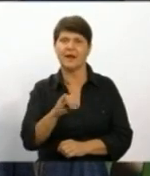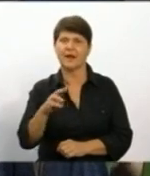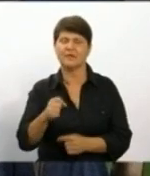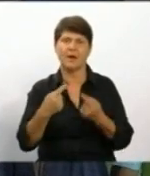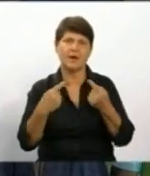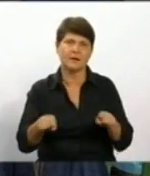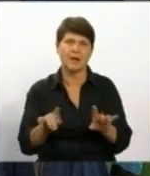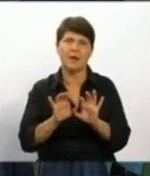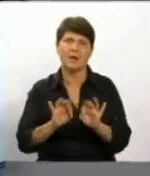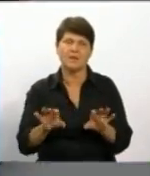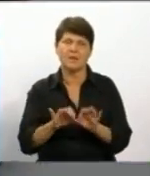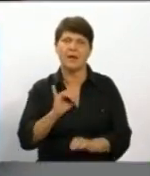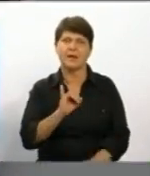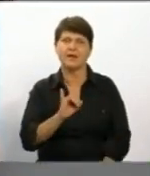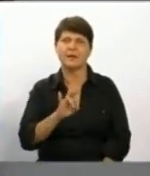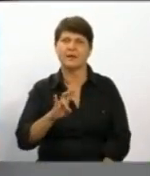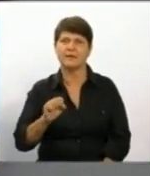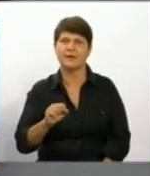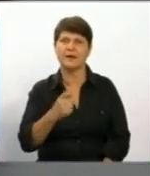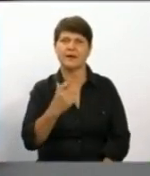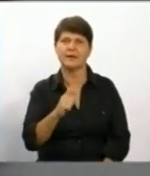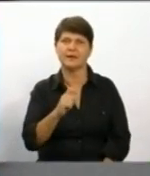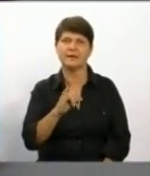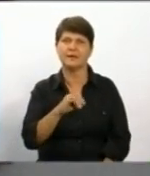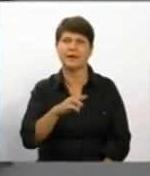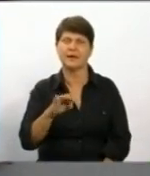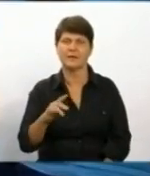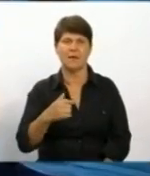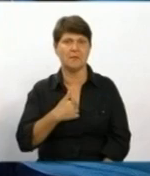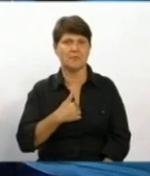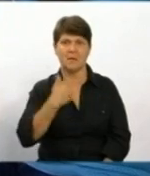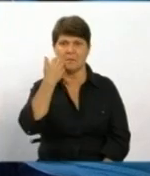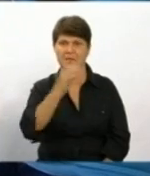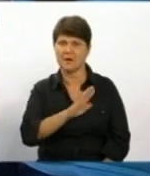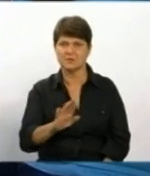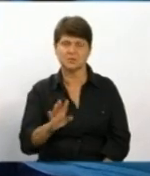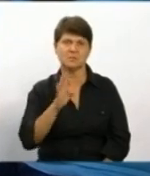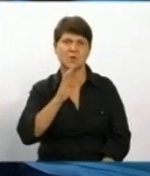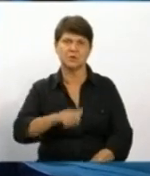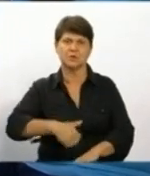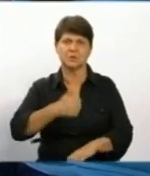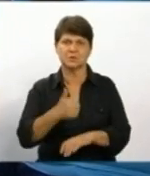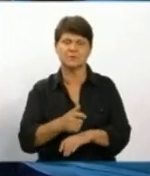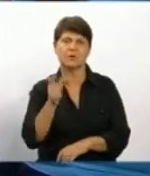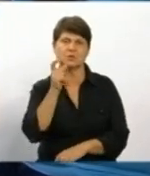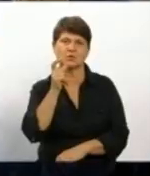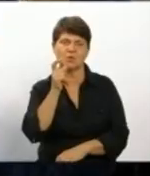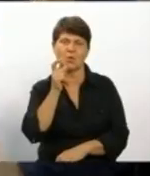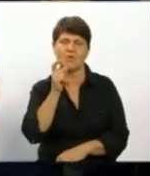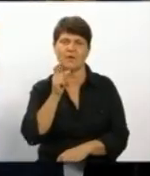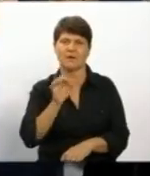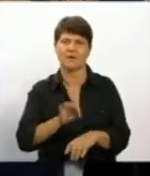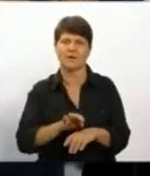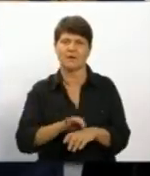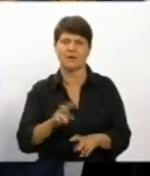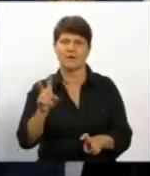розповідає Інна Йоткеня. У Вінниці презентує проєкт «Нам не соромно». В Литві жінка очолює клуб людей з цукровим діабетом. Каже, держава